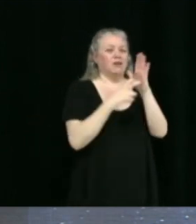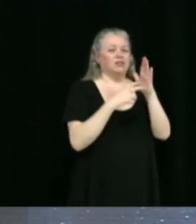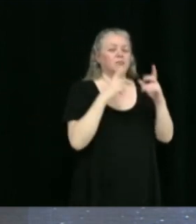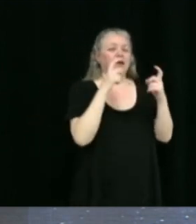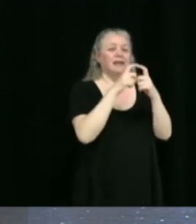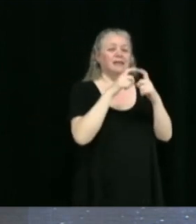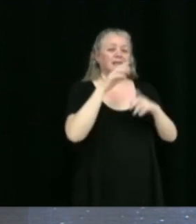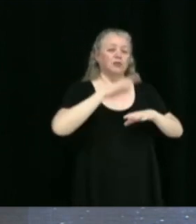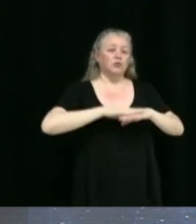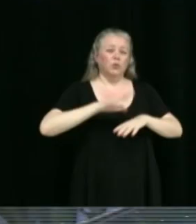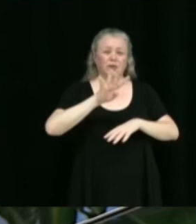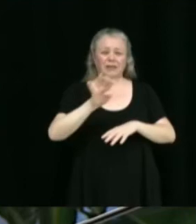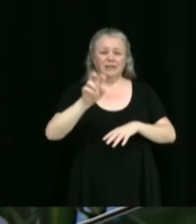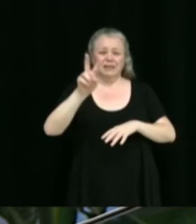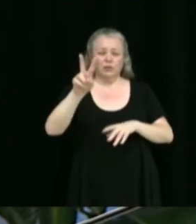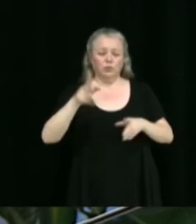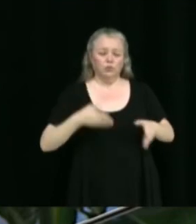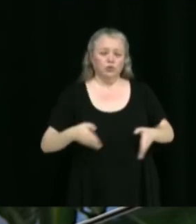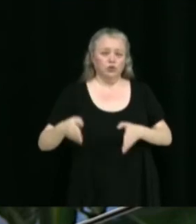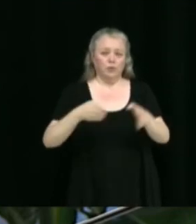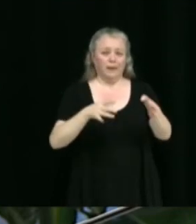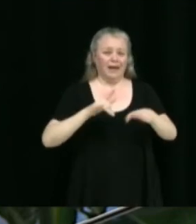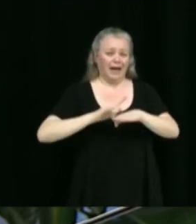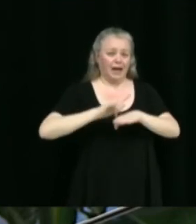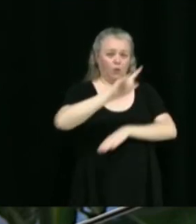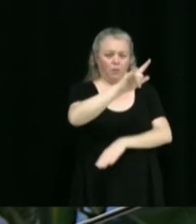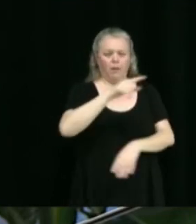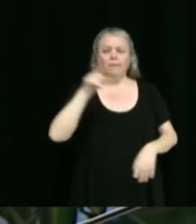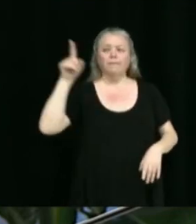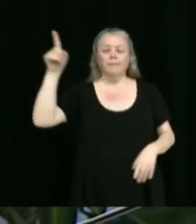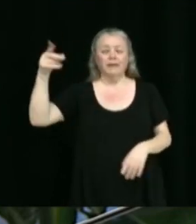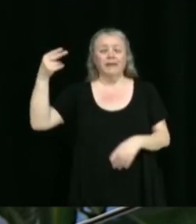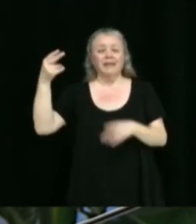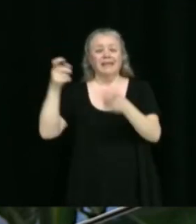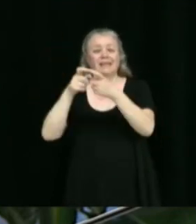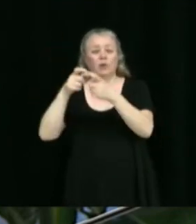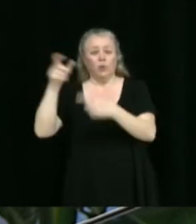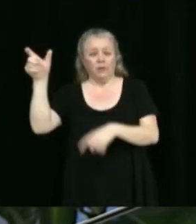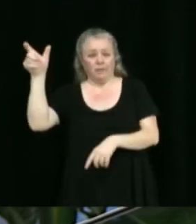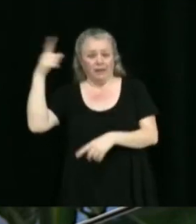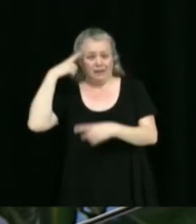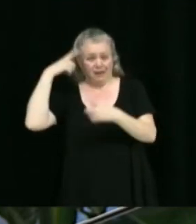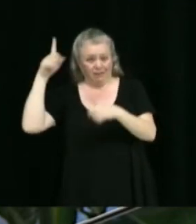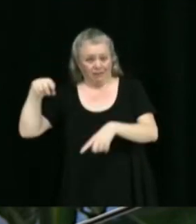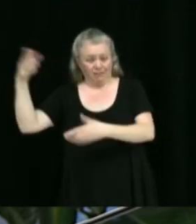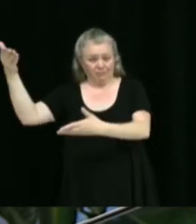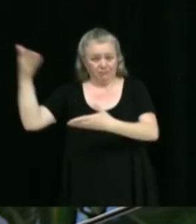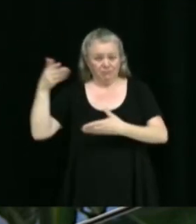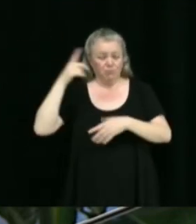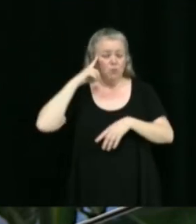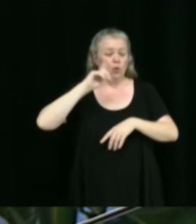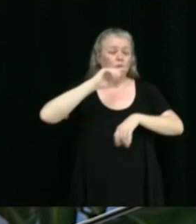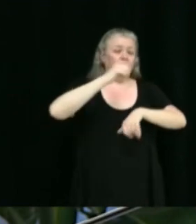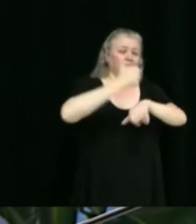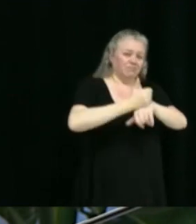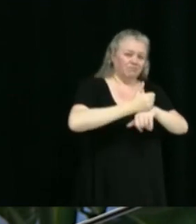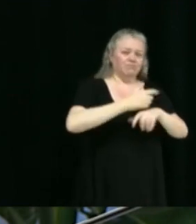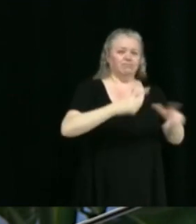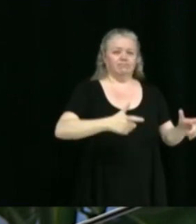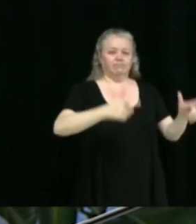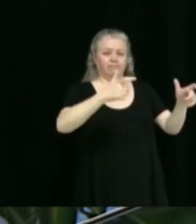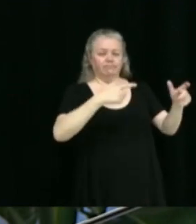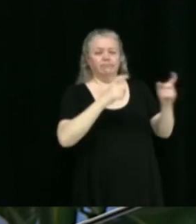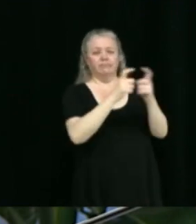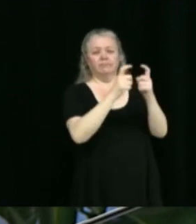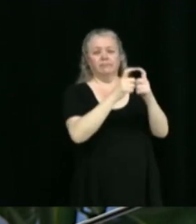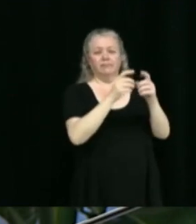chemin de l'aéroport. Il s'agit d'accepter l'entente déposée par Hydro-Québec relative à la mise en place d'une nouvelle installation électrique permettant une